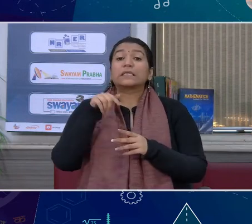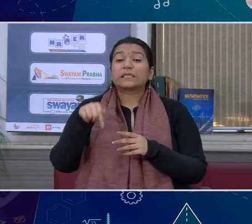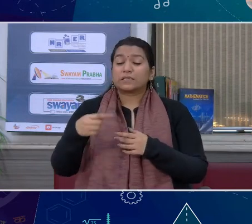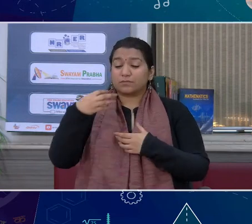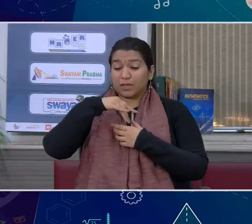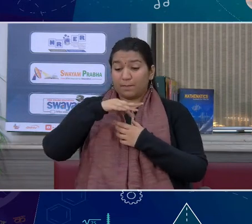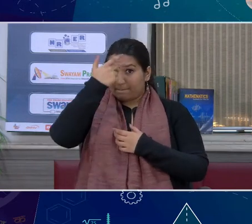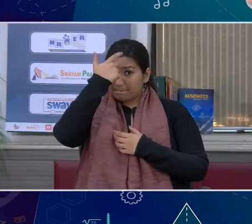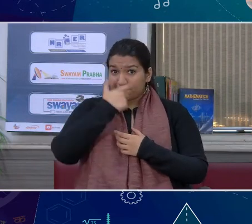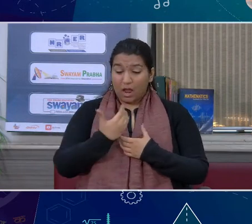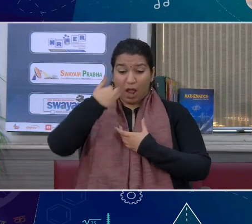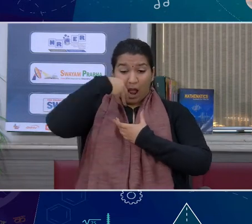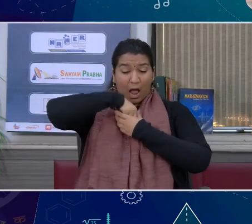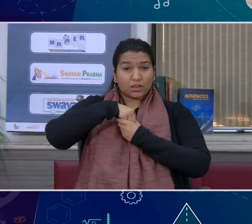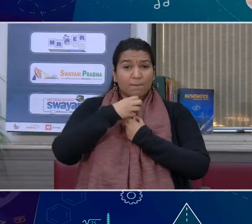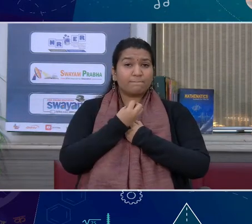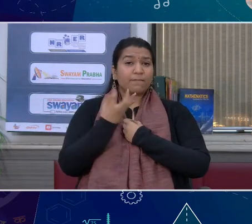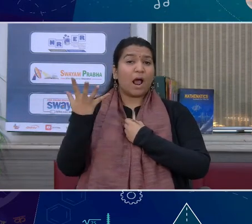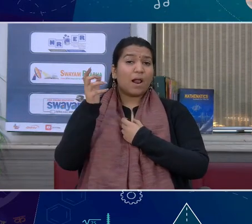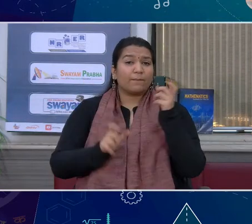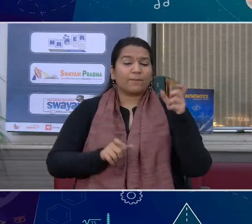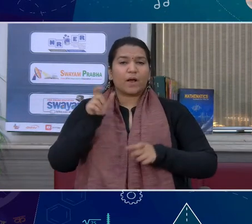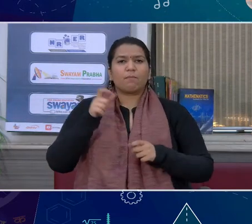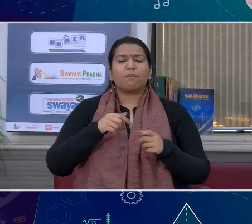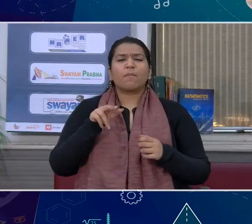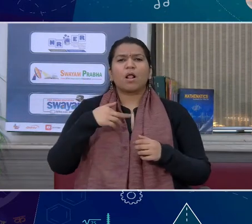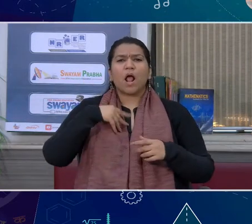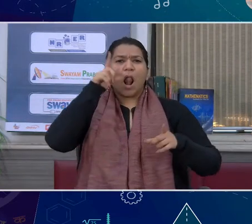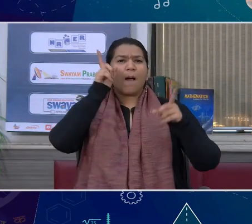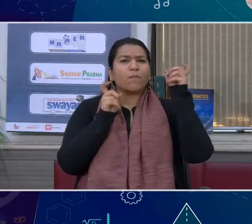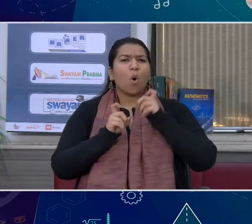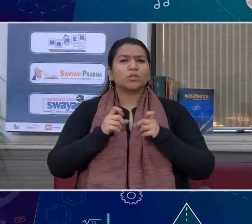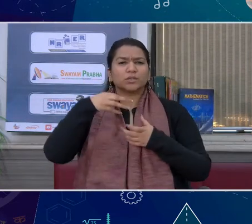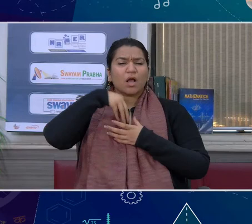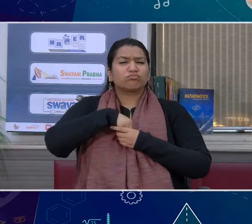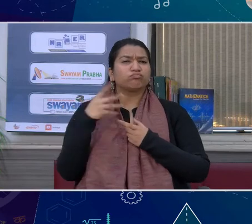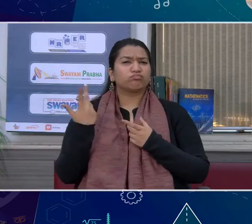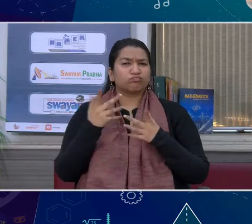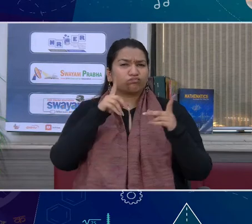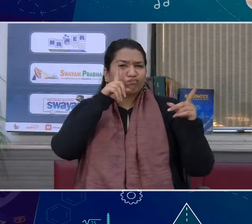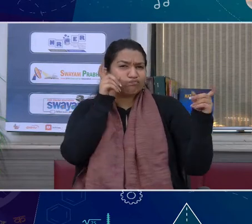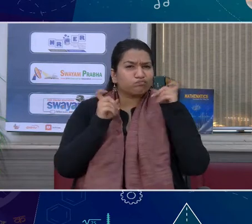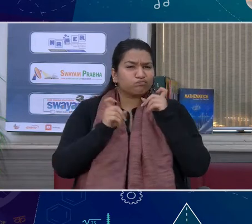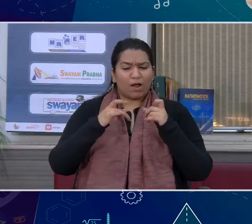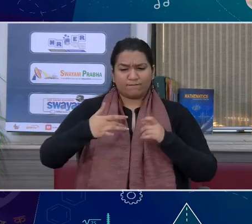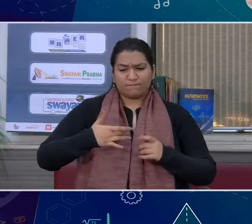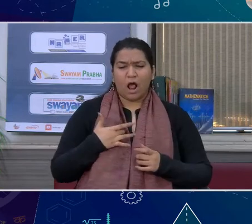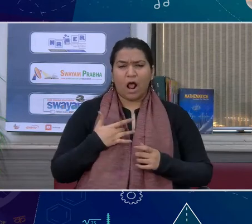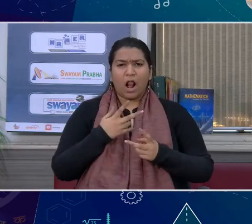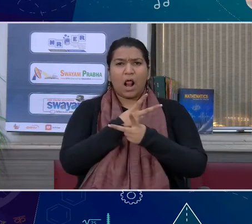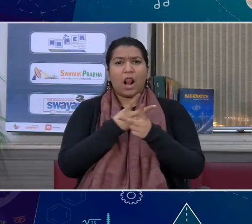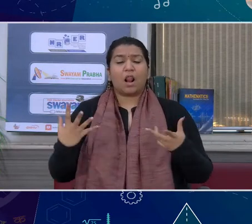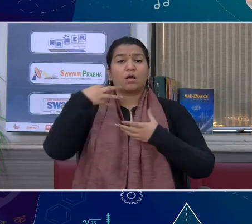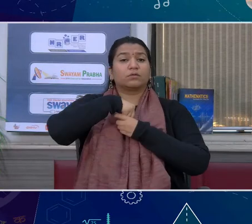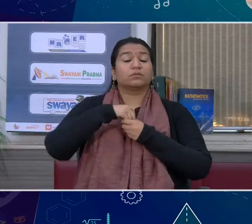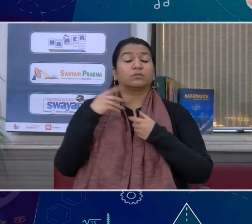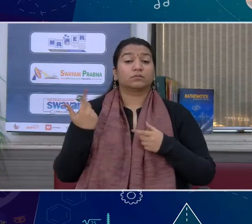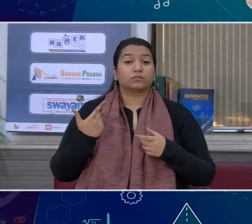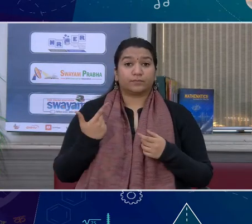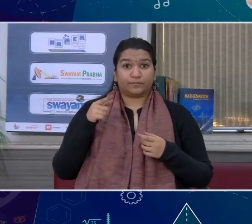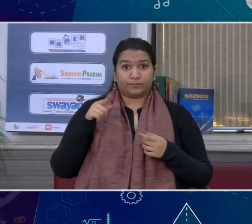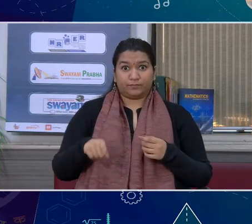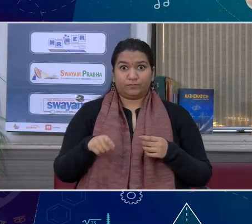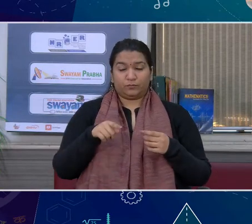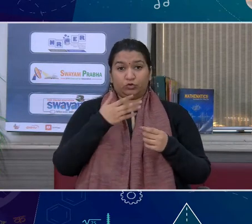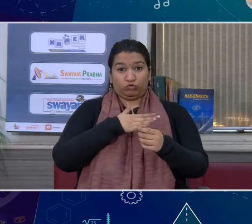अंदर की भावना है कभी का अपना परीचह है कभी अपने आप से परीचह करा रहा है अगर आप कवीता की पंक्या देखेंगे, वो सबसे